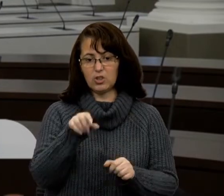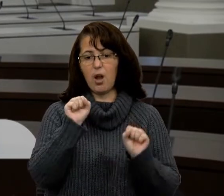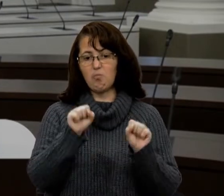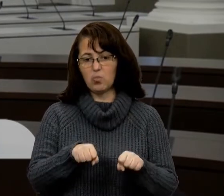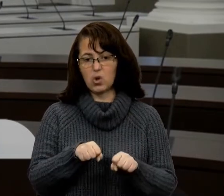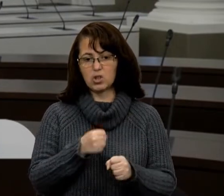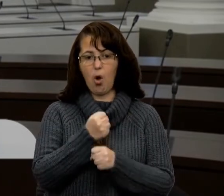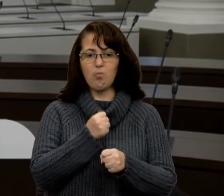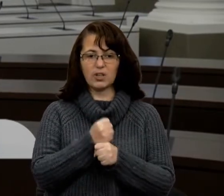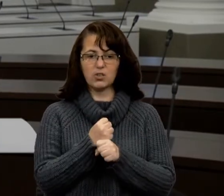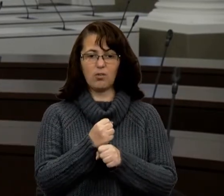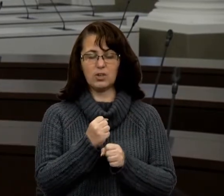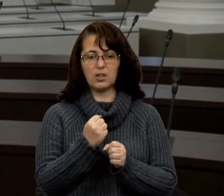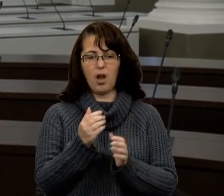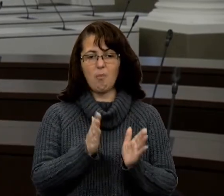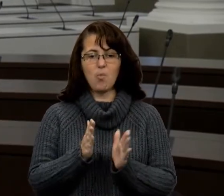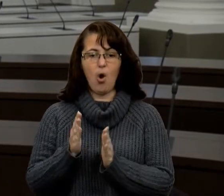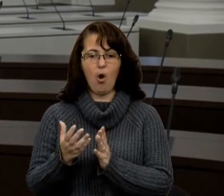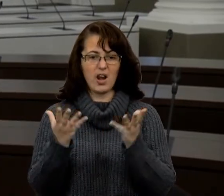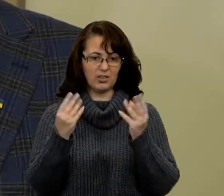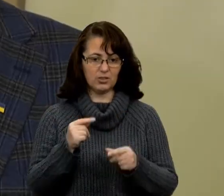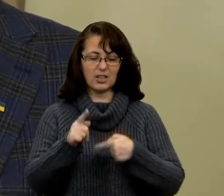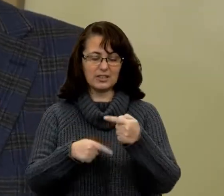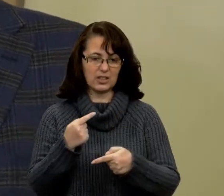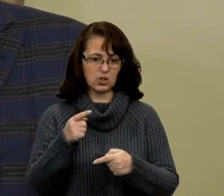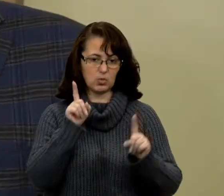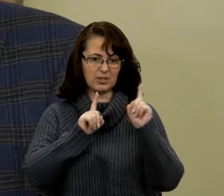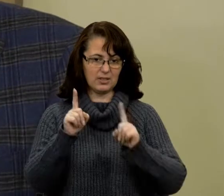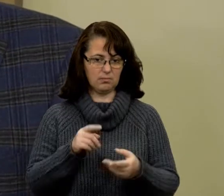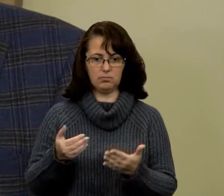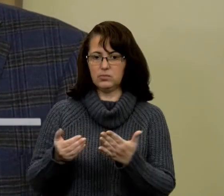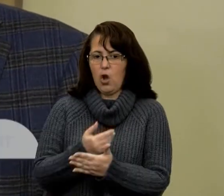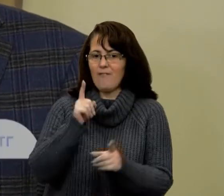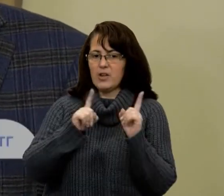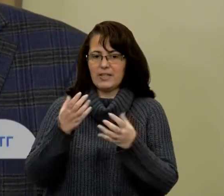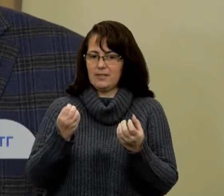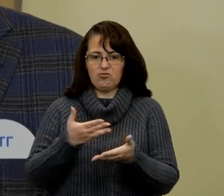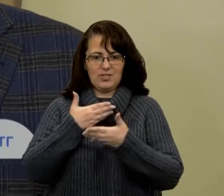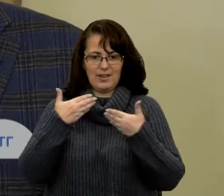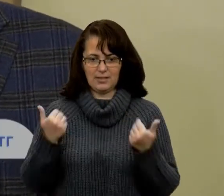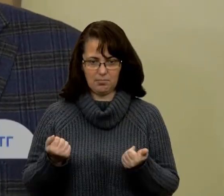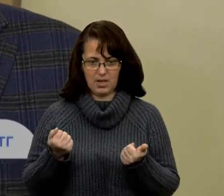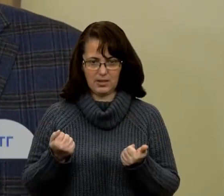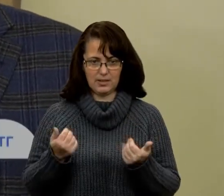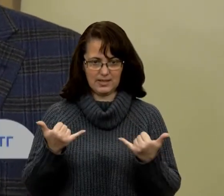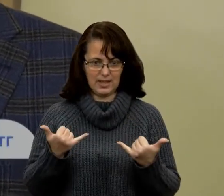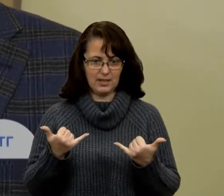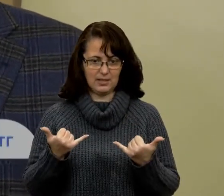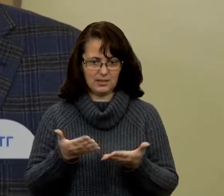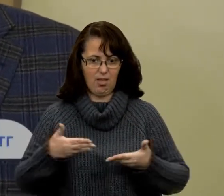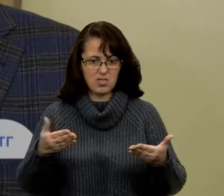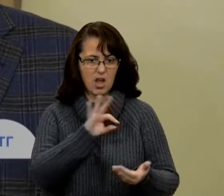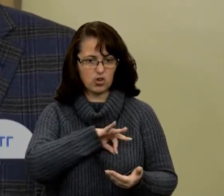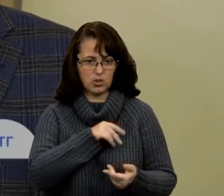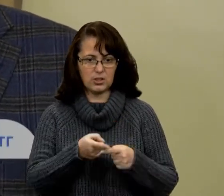опрацьовувати порядок денний на наступному планарному засіданні. Нової сесії ще немає. Тому зараз наші правники це все,